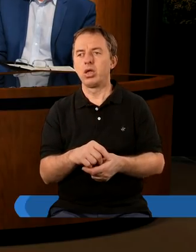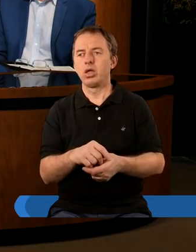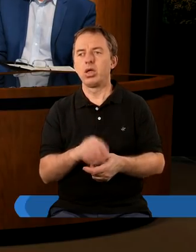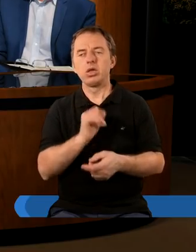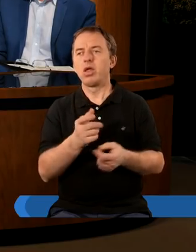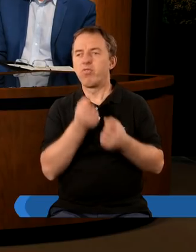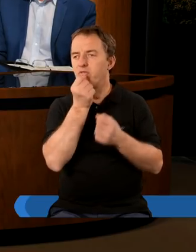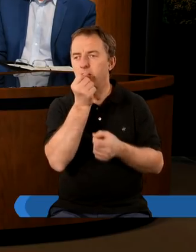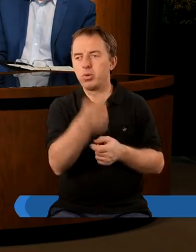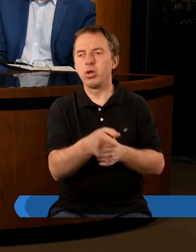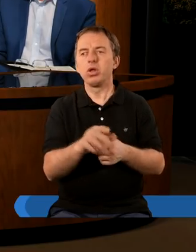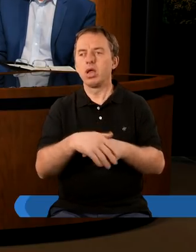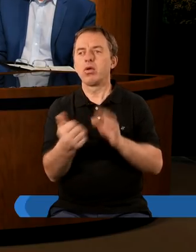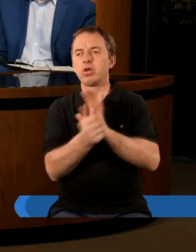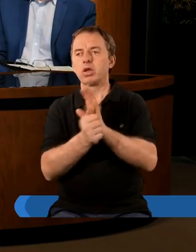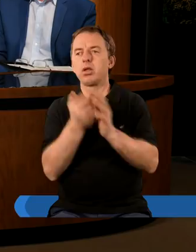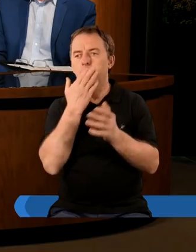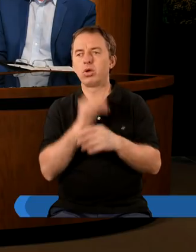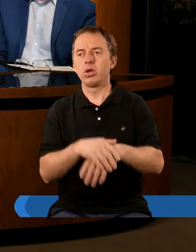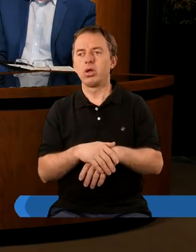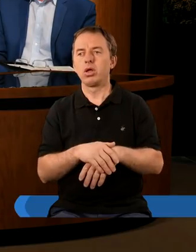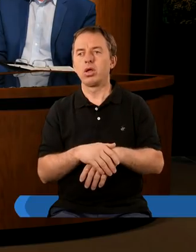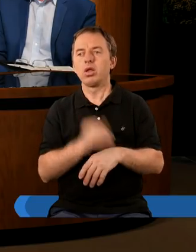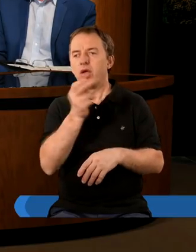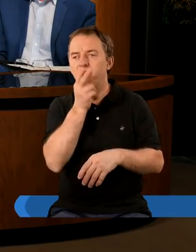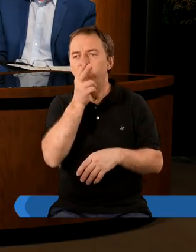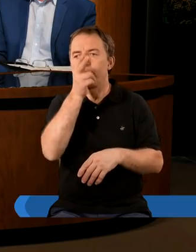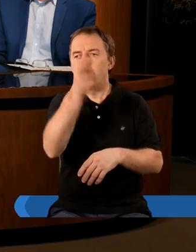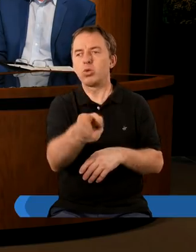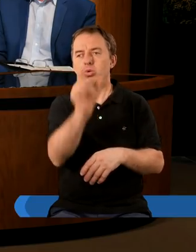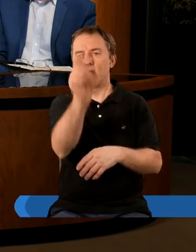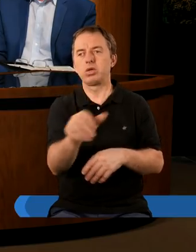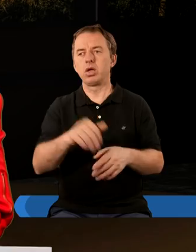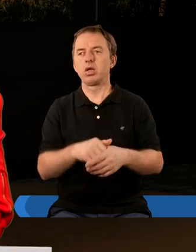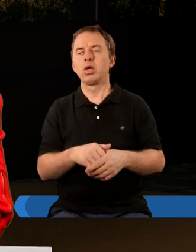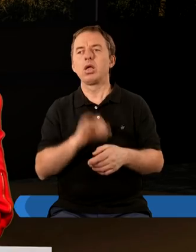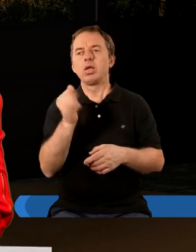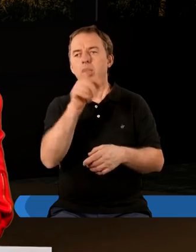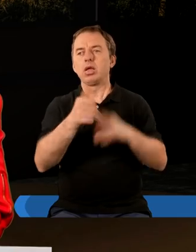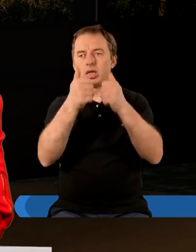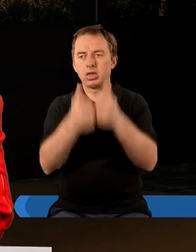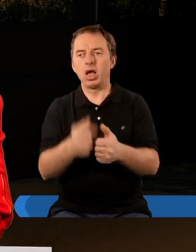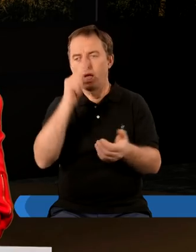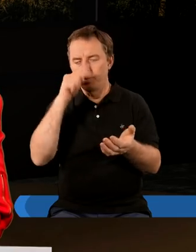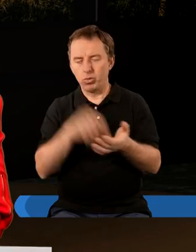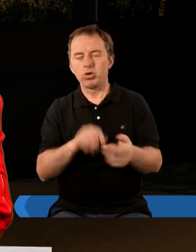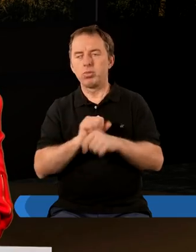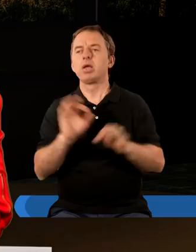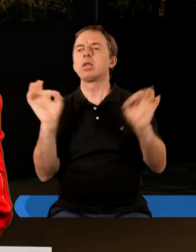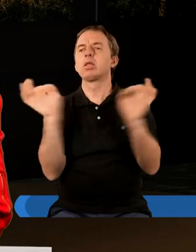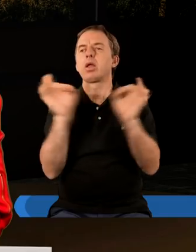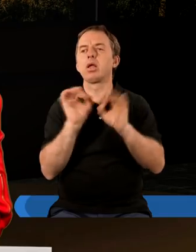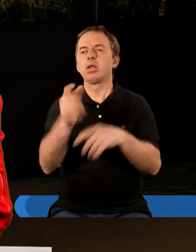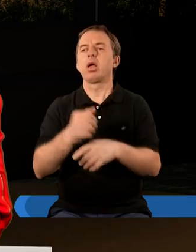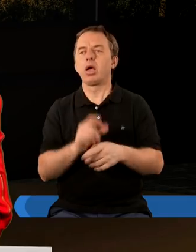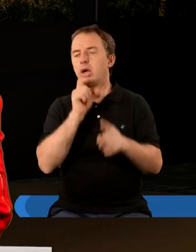wypluje cię z ust moich tak jak tu w szesnastym wersiecie tylko zwymiotuje cię jak ten stan musi być straszny że